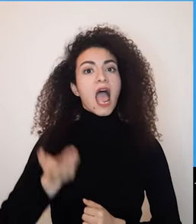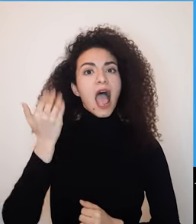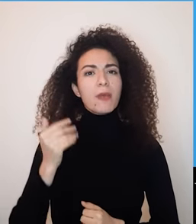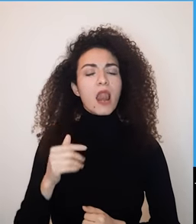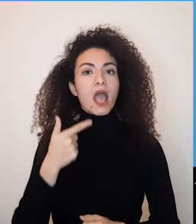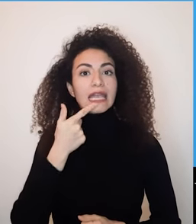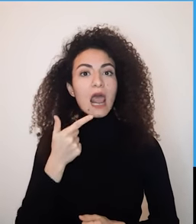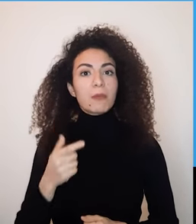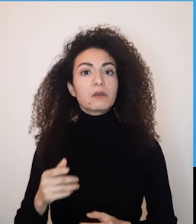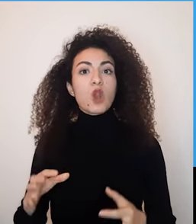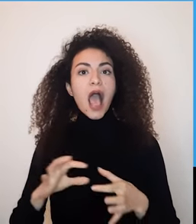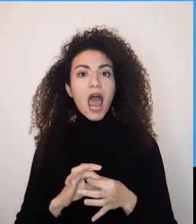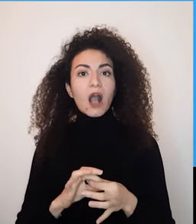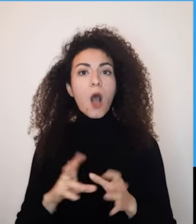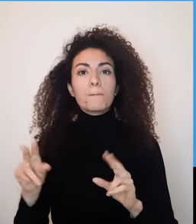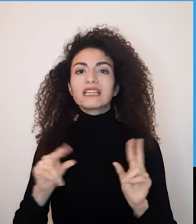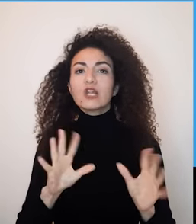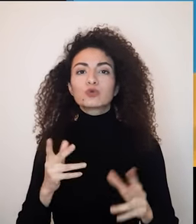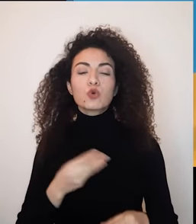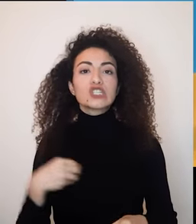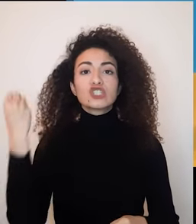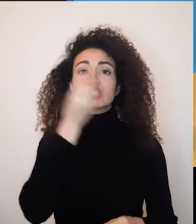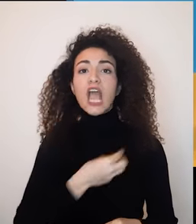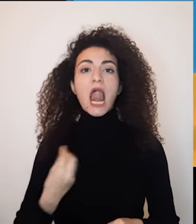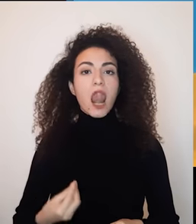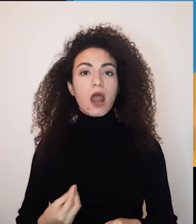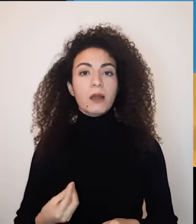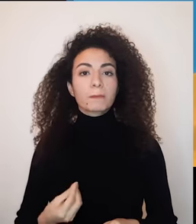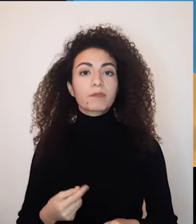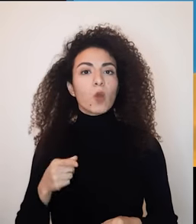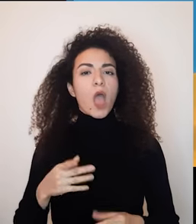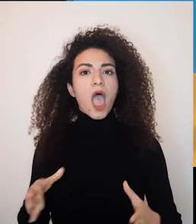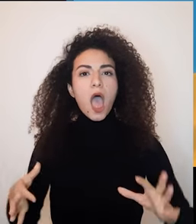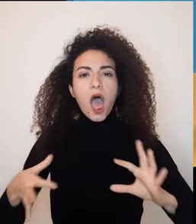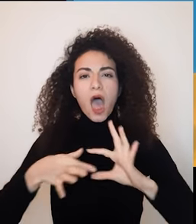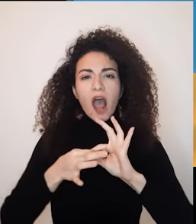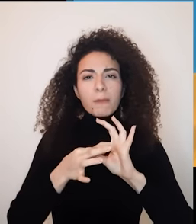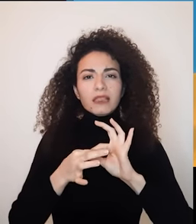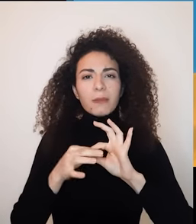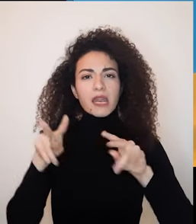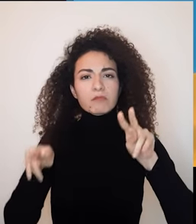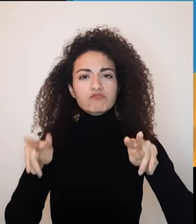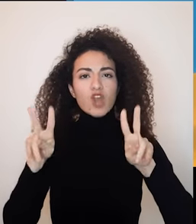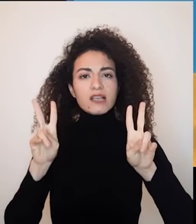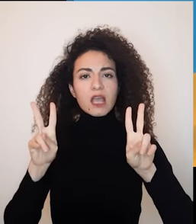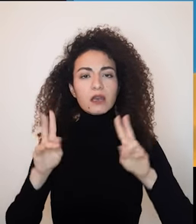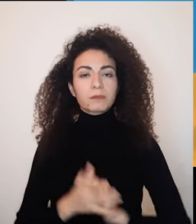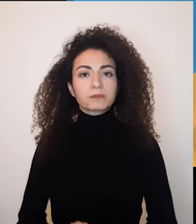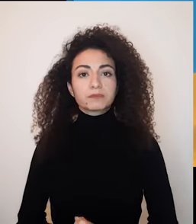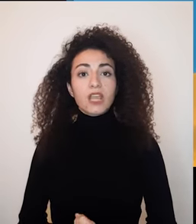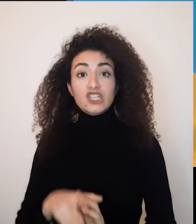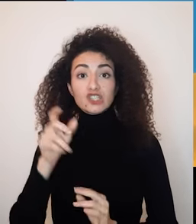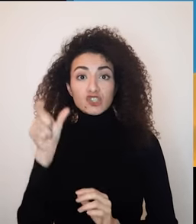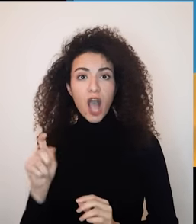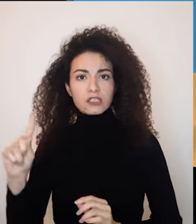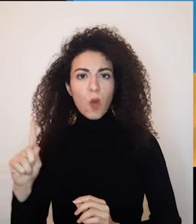بالفقرة السيدسي إنه العلاقة هي كائن حي نقدر نشبهها بوشاح علائقية يرمز للرابط بين الشركات